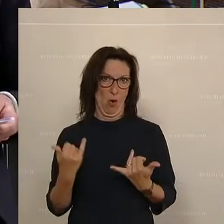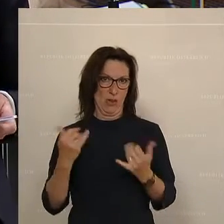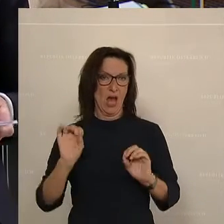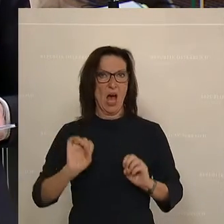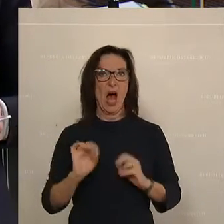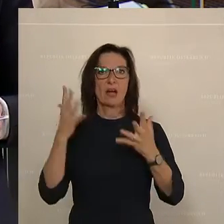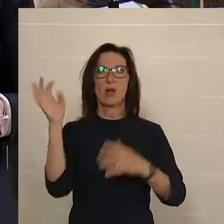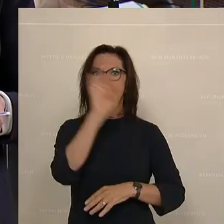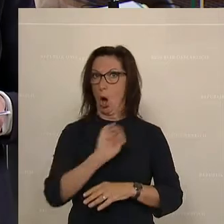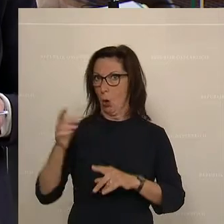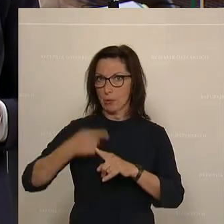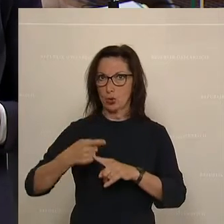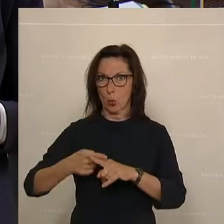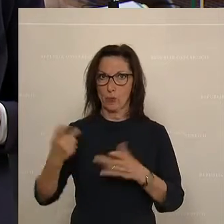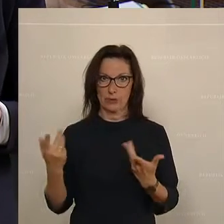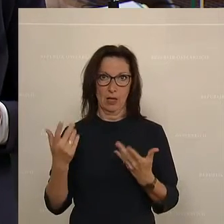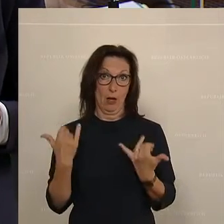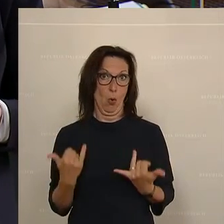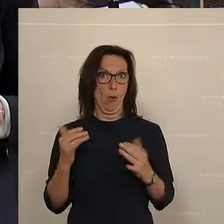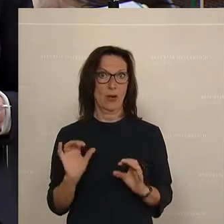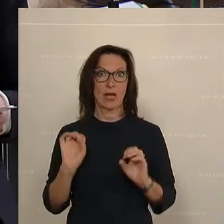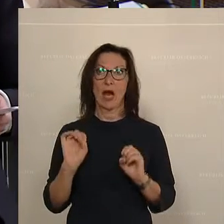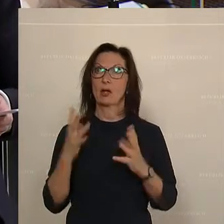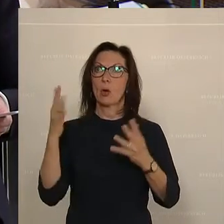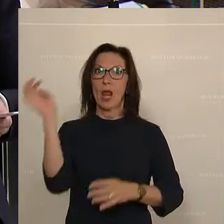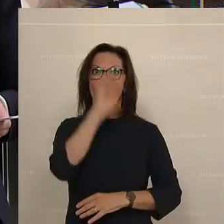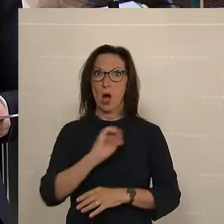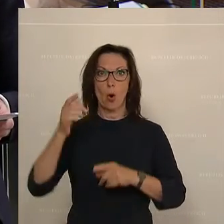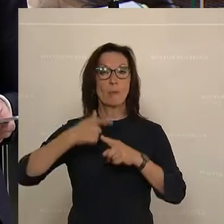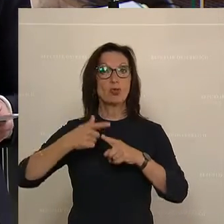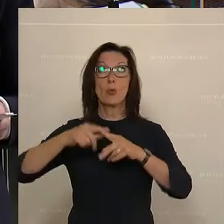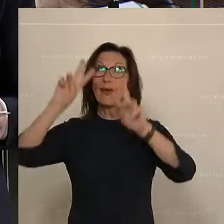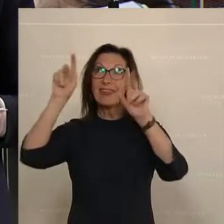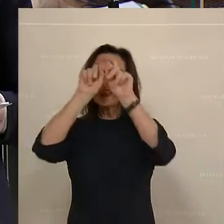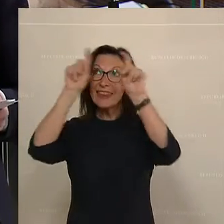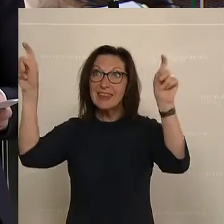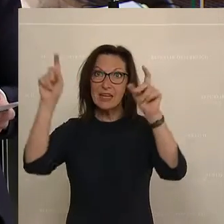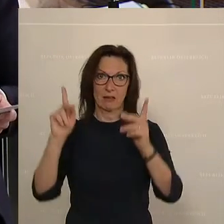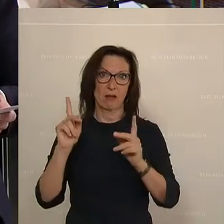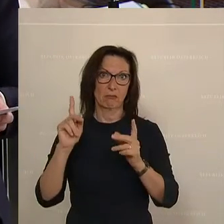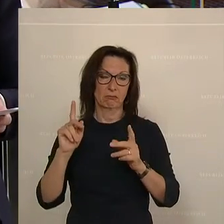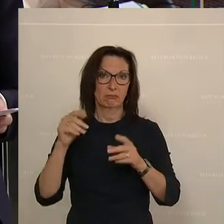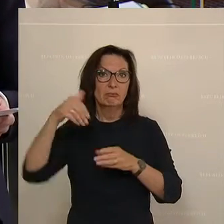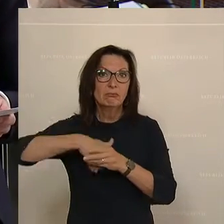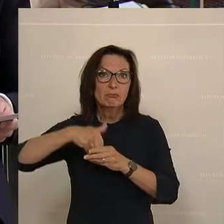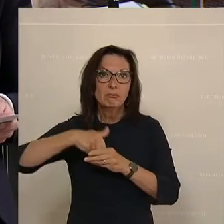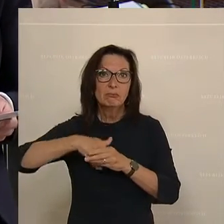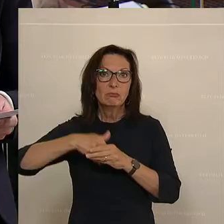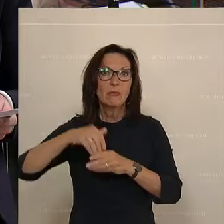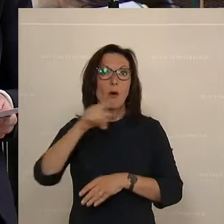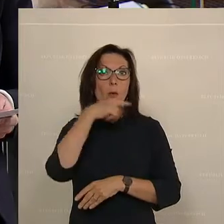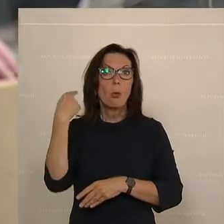Europastunde gemacht. Der Titel der heutigen aktuellen Europastunde bezieht sich ja auf den Ausstiegsplan aus russischem Erdgas.